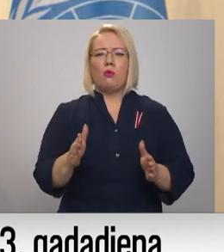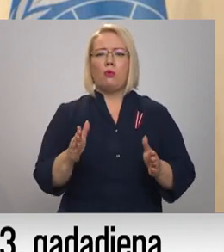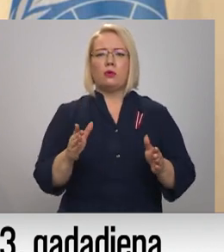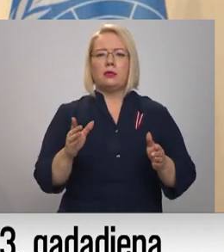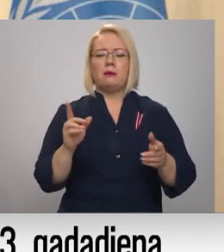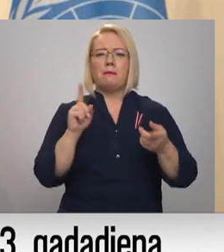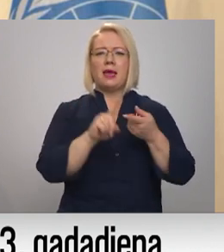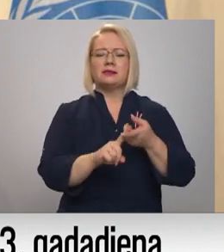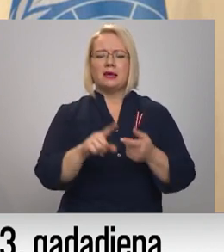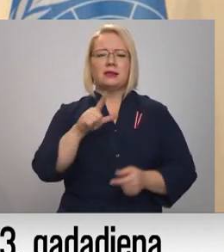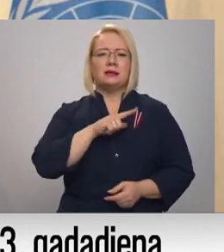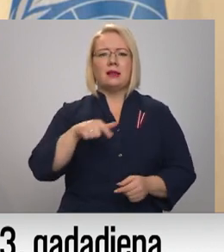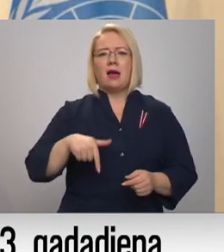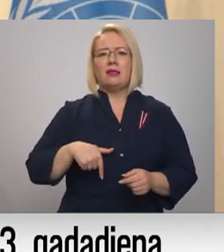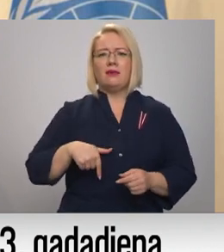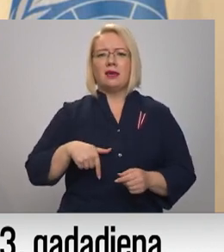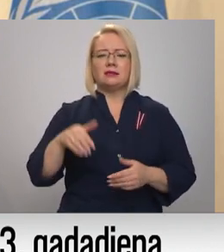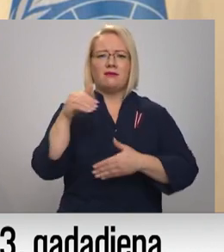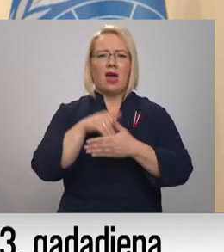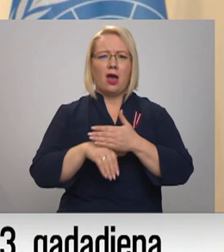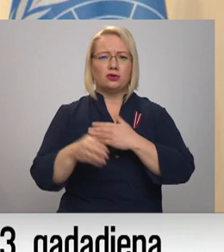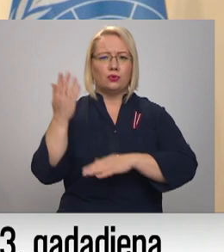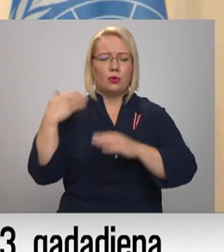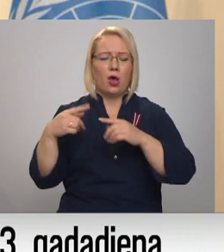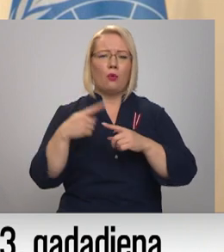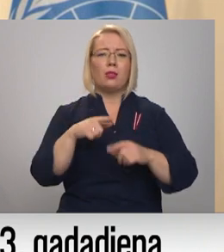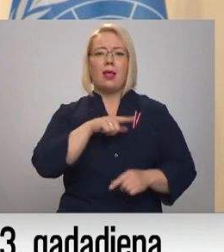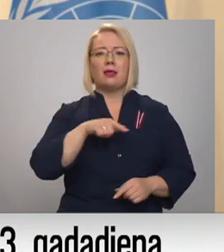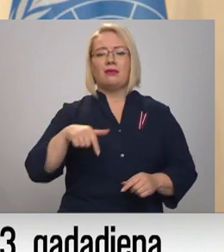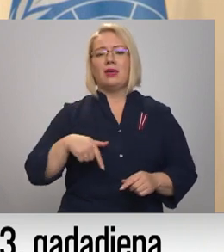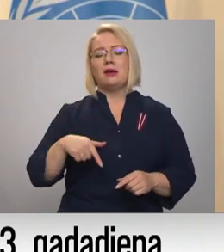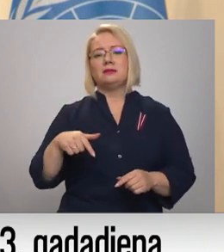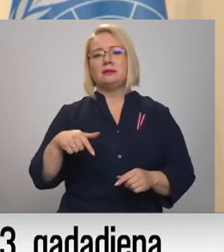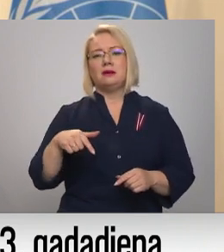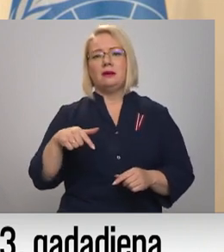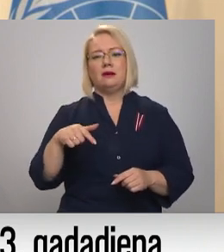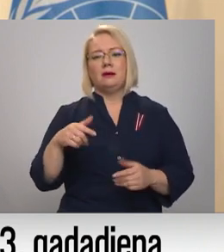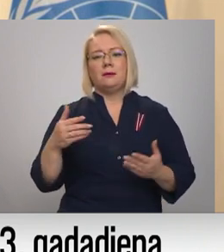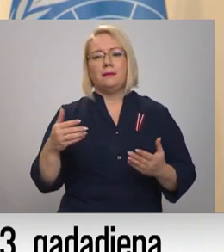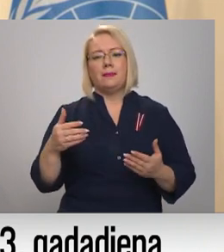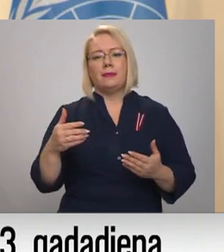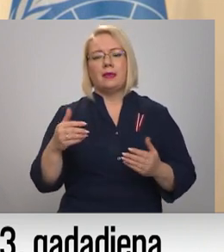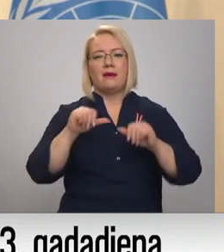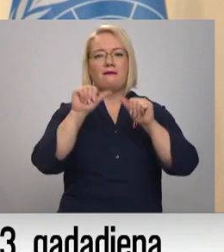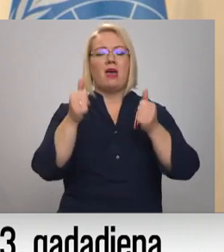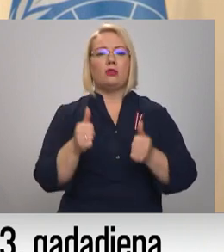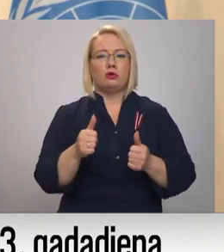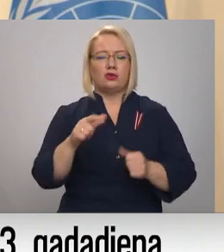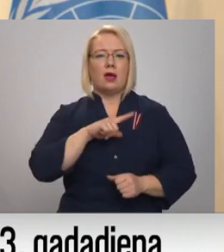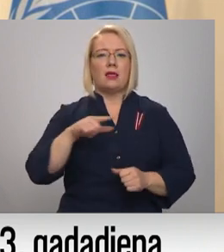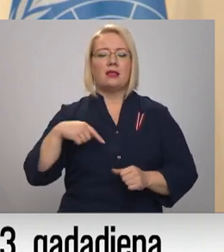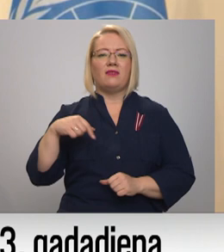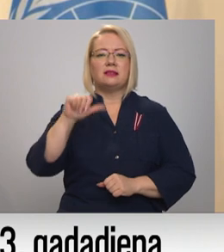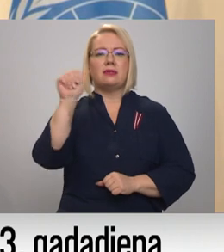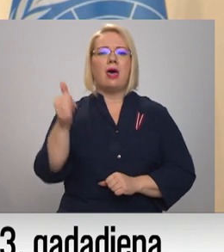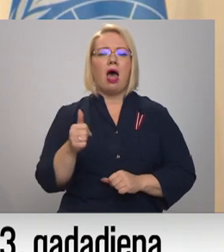Latvijas vēsturi un Latvijas veidošana, Latvijas tēlu